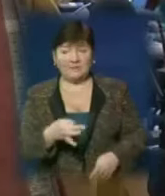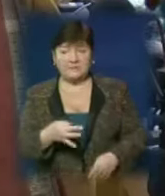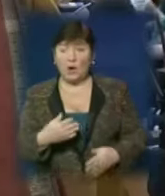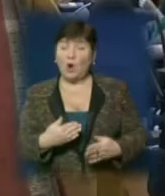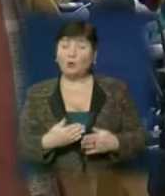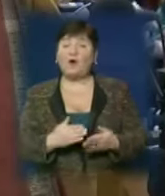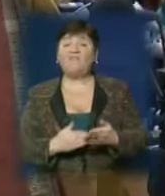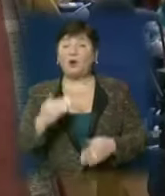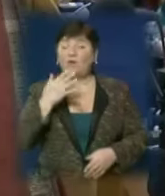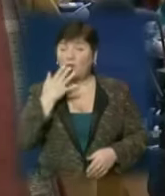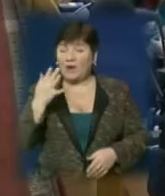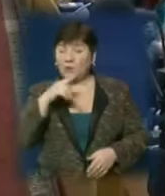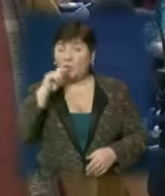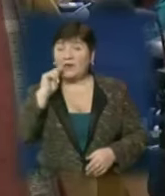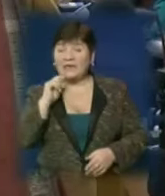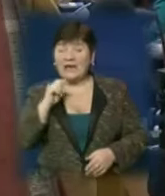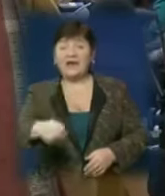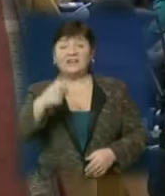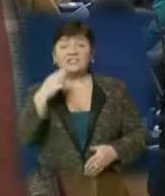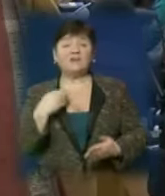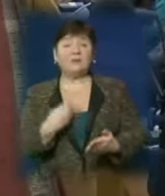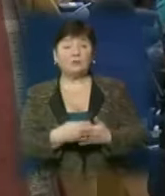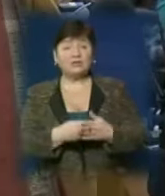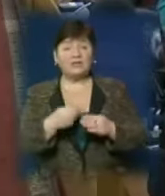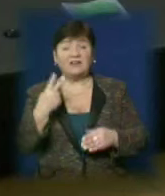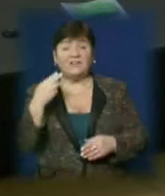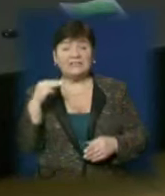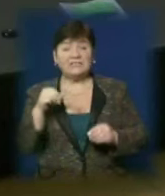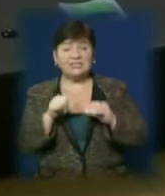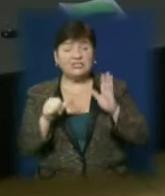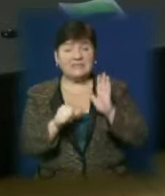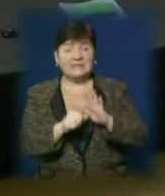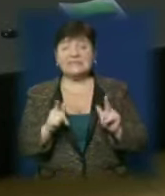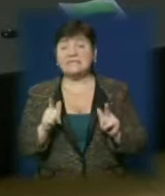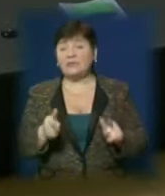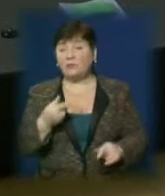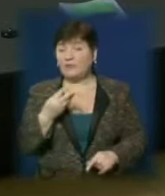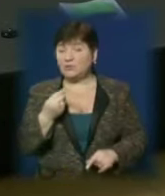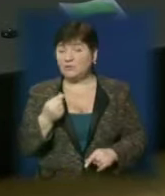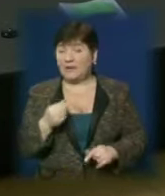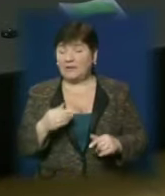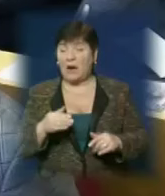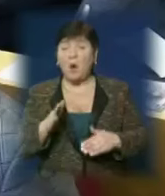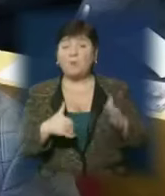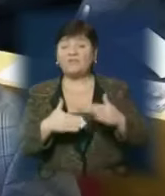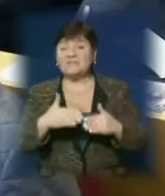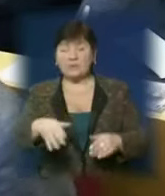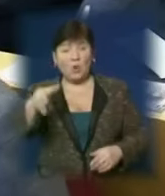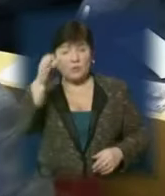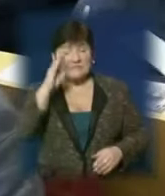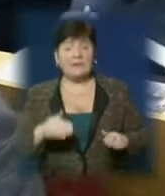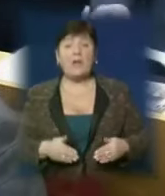До прикладу, Верховна Рада України ухвалила державний бюджет 2016 року, згідно з яким фінансування закладів професійної освіти